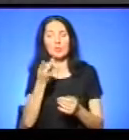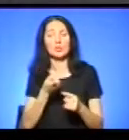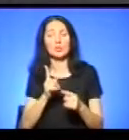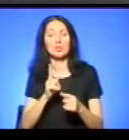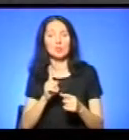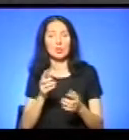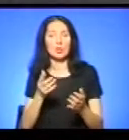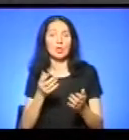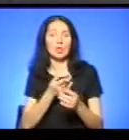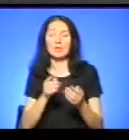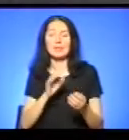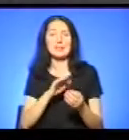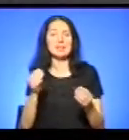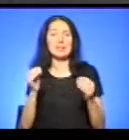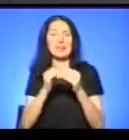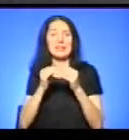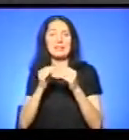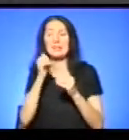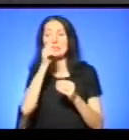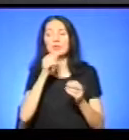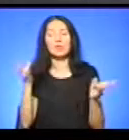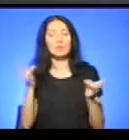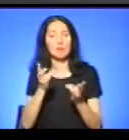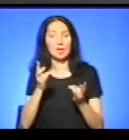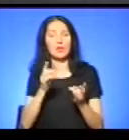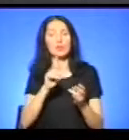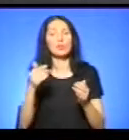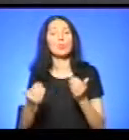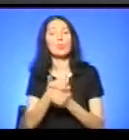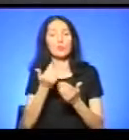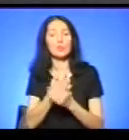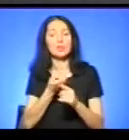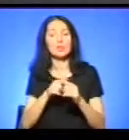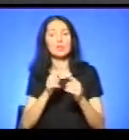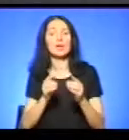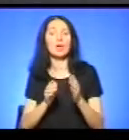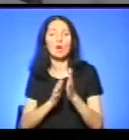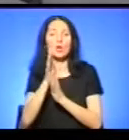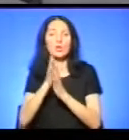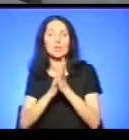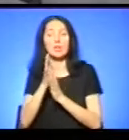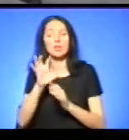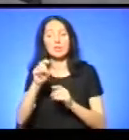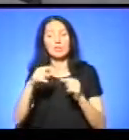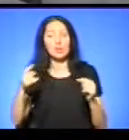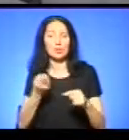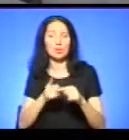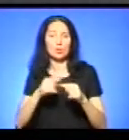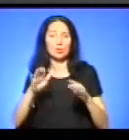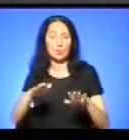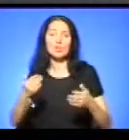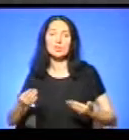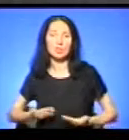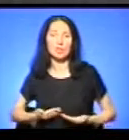на це пройдуть не один десяток років, щоб відновилася та флора і фауна, яка на цьому місці. А особливо, як я вже почав